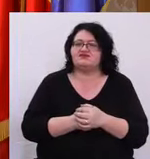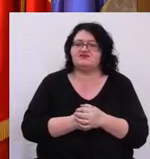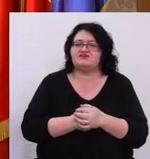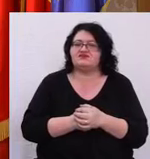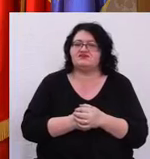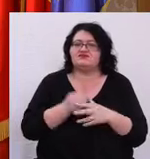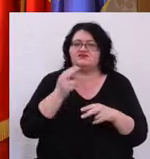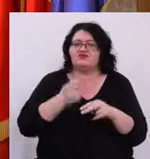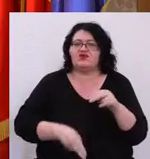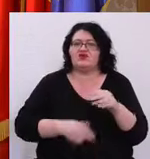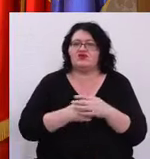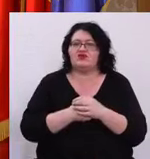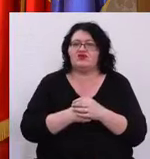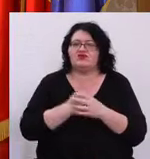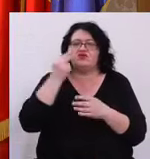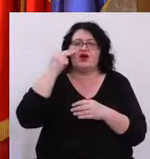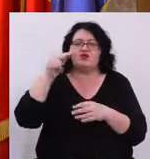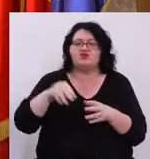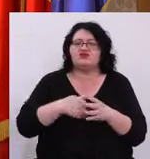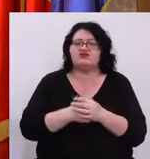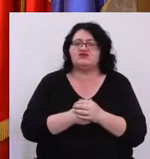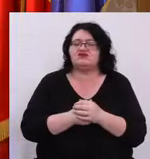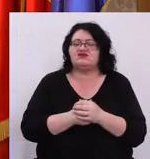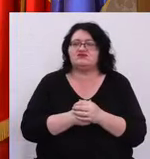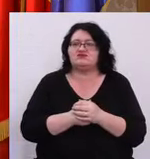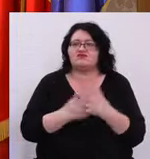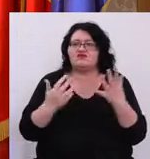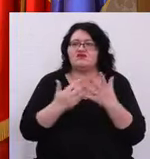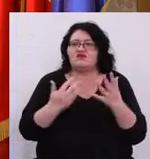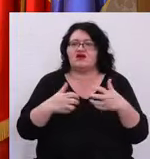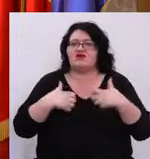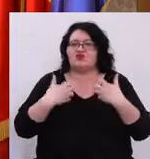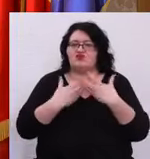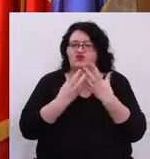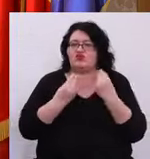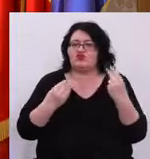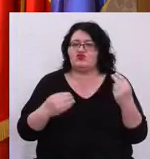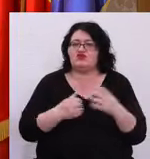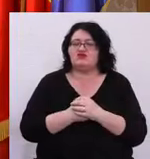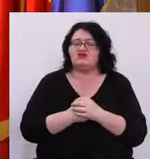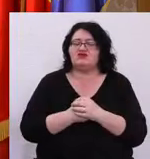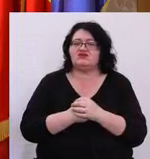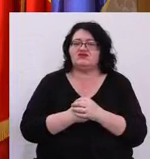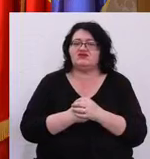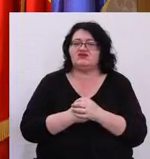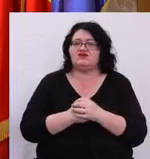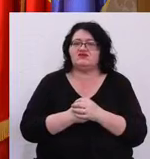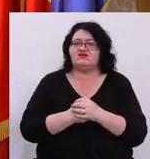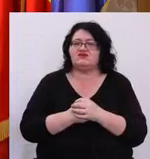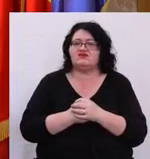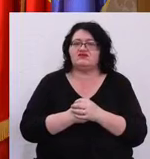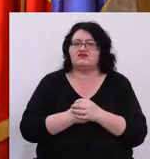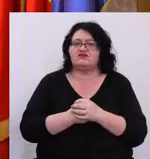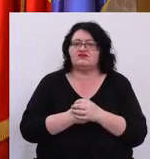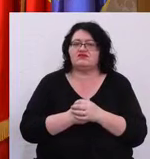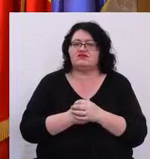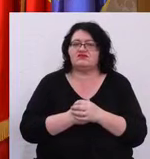Un ultim anunț care mă bucură foarte mult Am